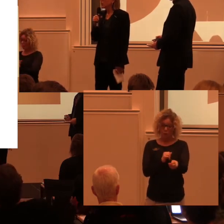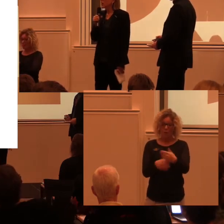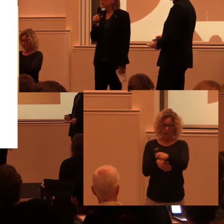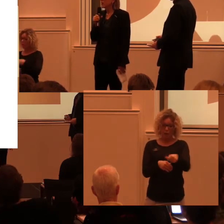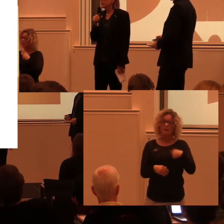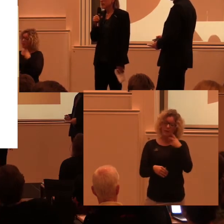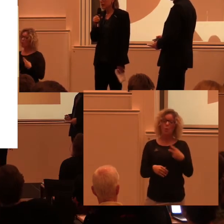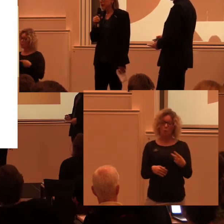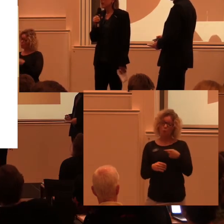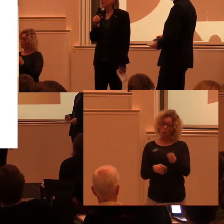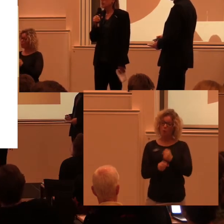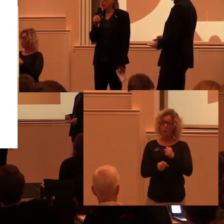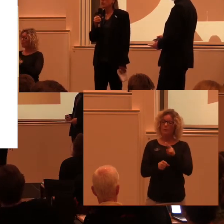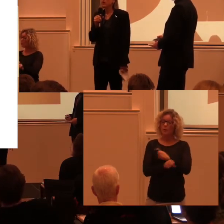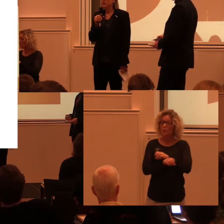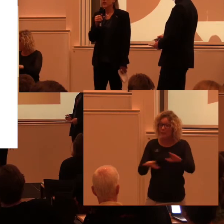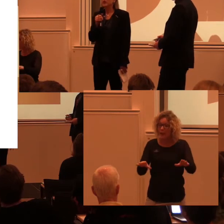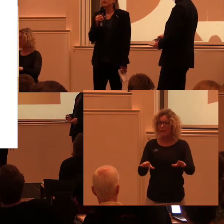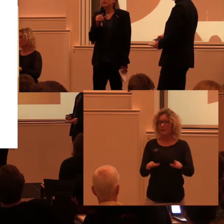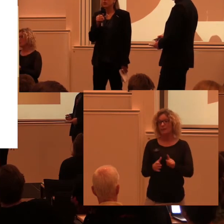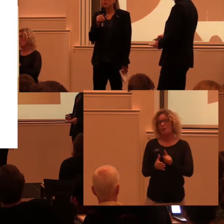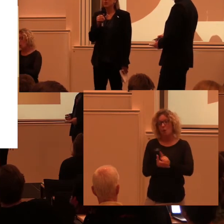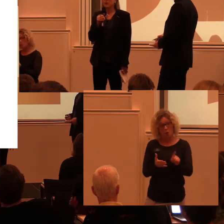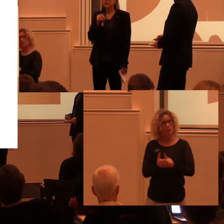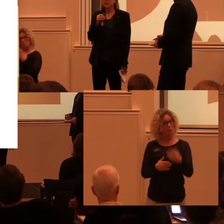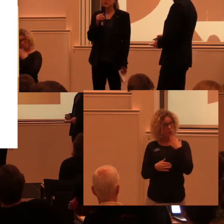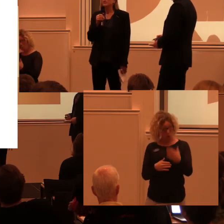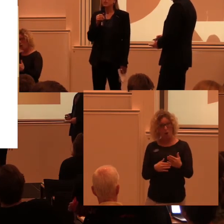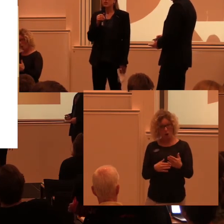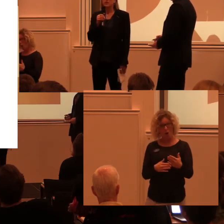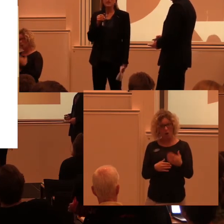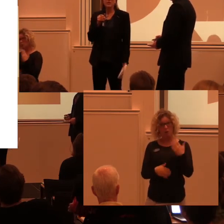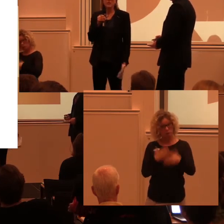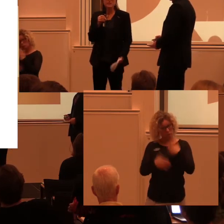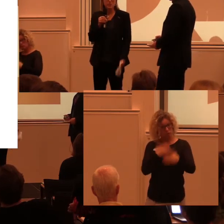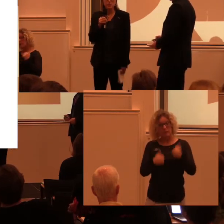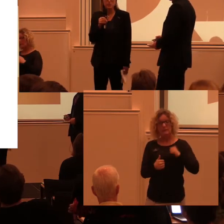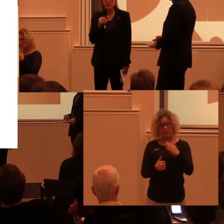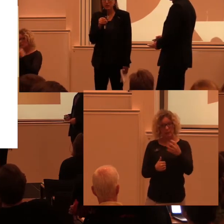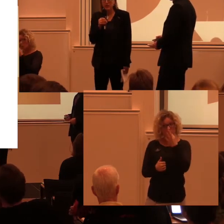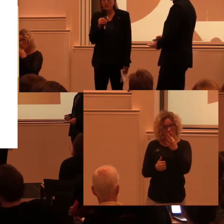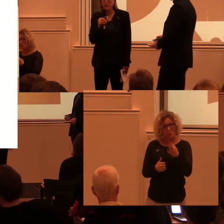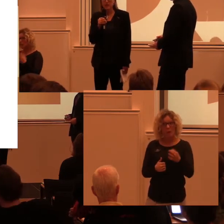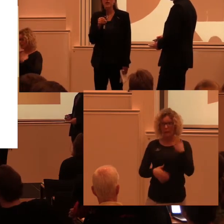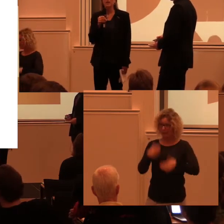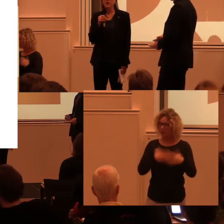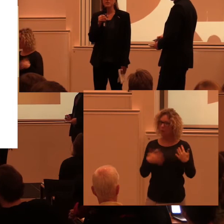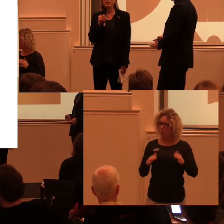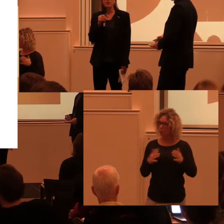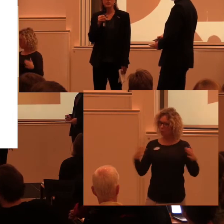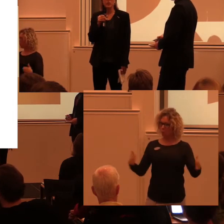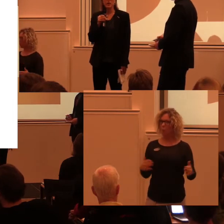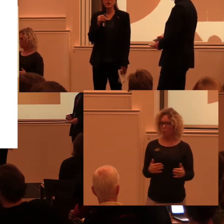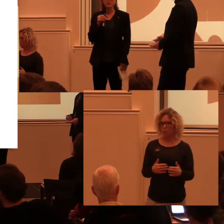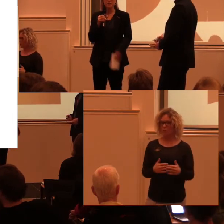att de jobbar generellt och ofta väldigt bra med tillgänglighetsfrågor. Det finns ett stort intresse att